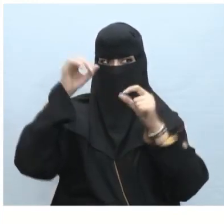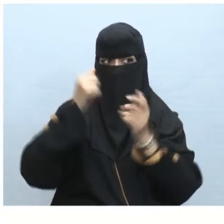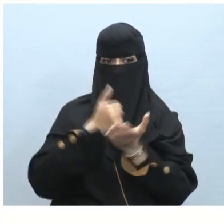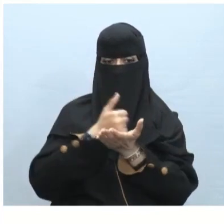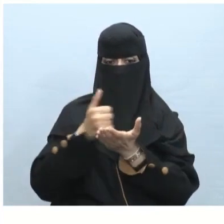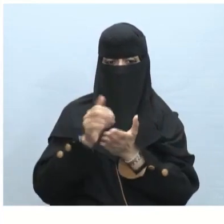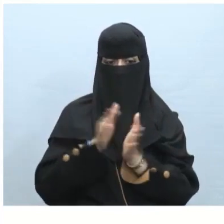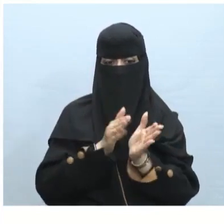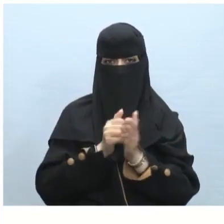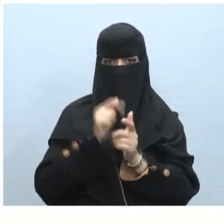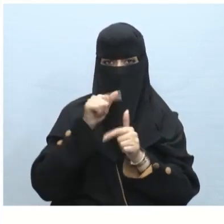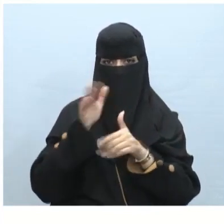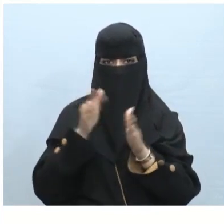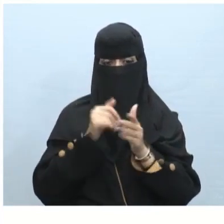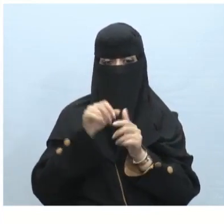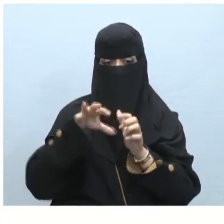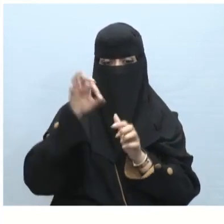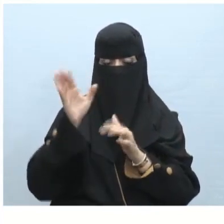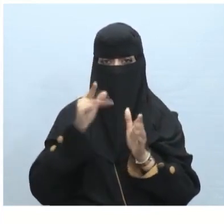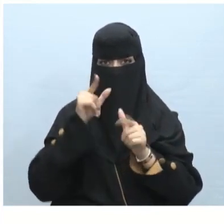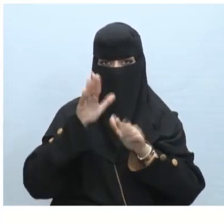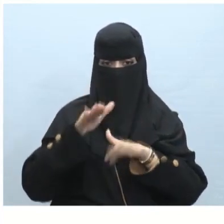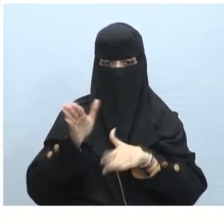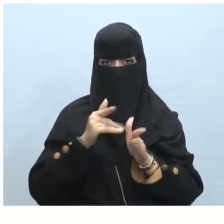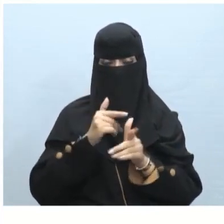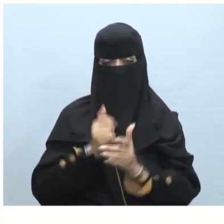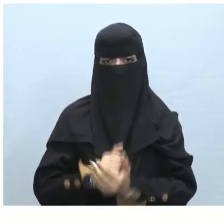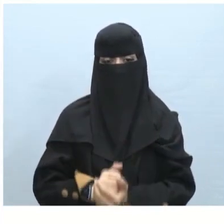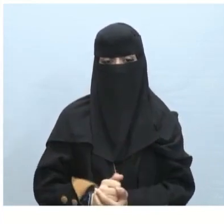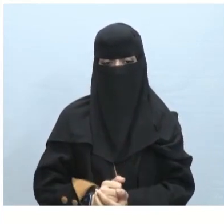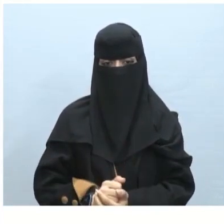نمط من الأنماط الموجودة